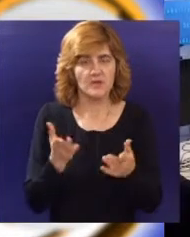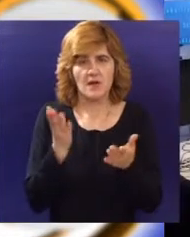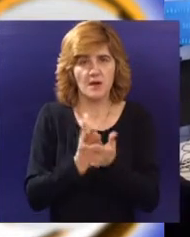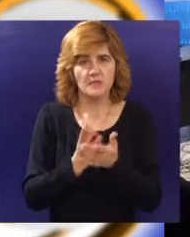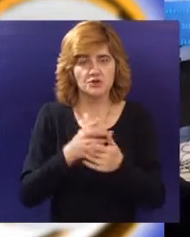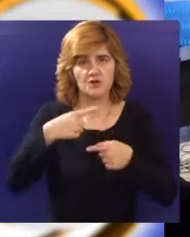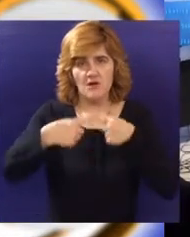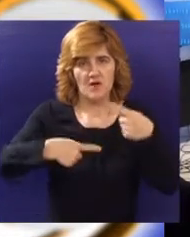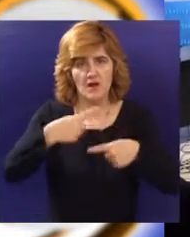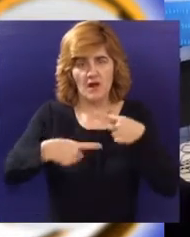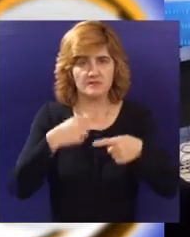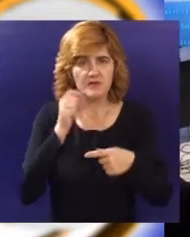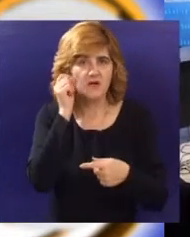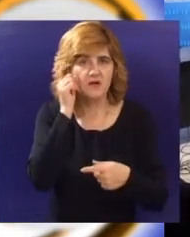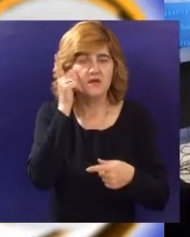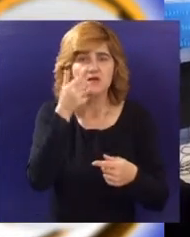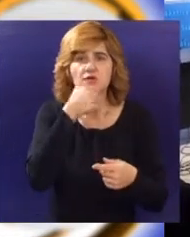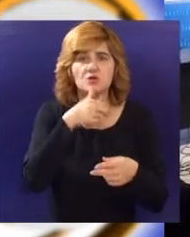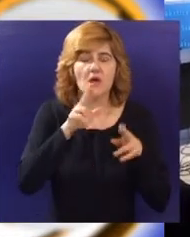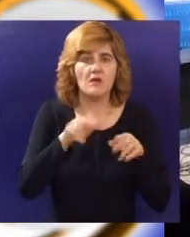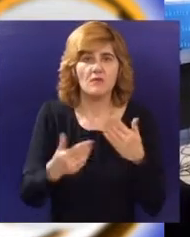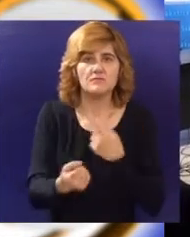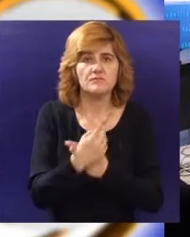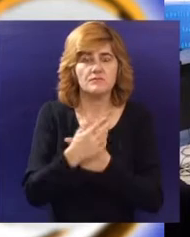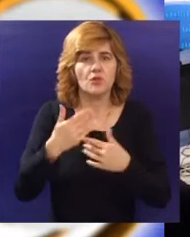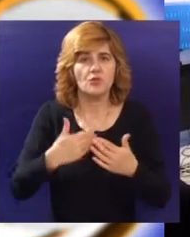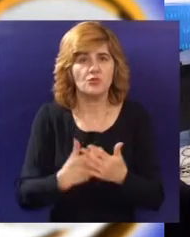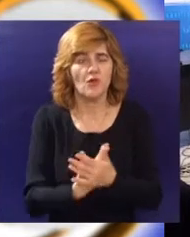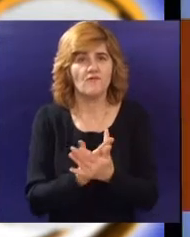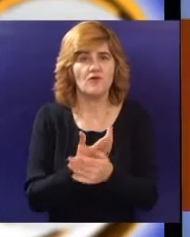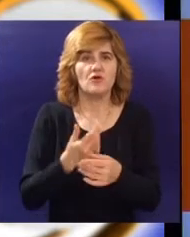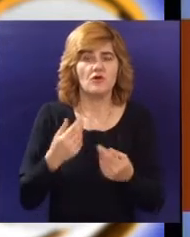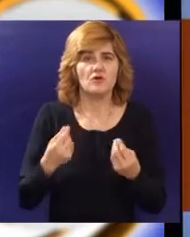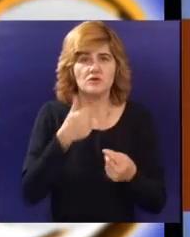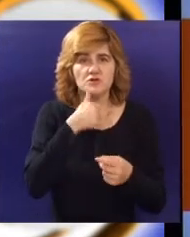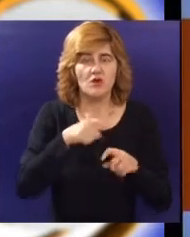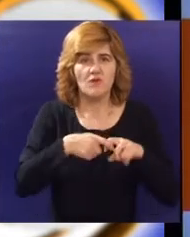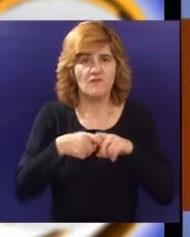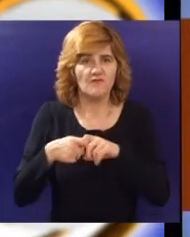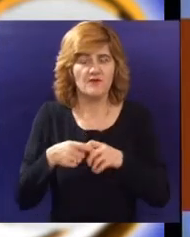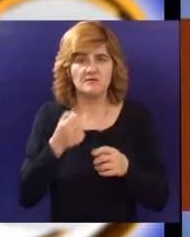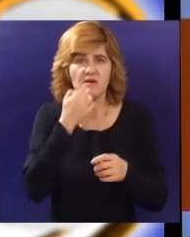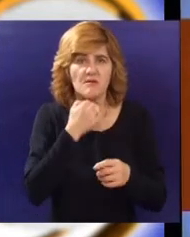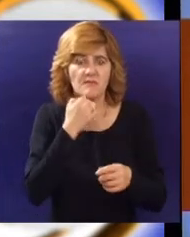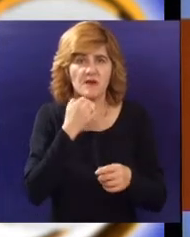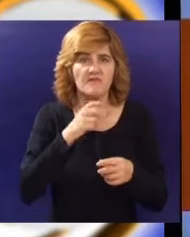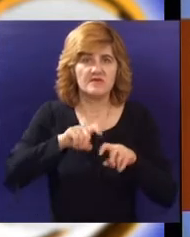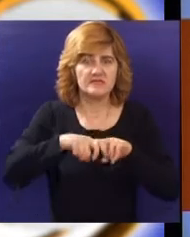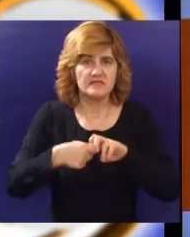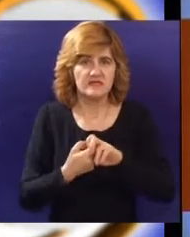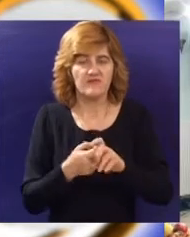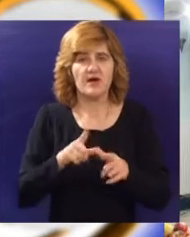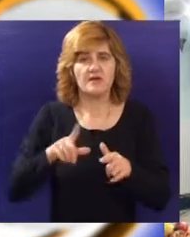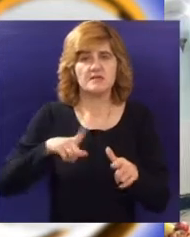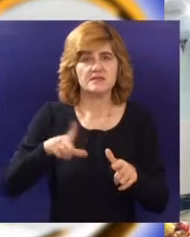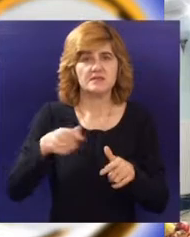kojima će se razmenjivati ideje i moguće rešenja, koja treba do dovedu do jačanja ekonomske saradnje u oblasti integrisane ponude poljoprivredne robe